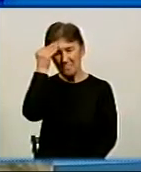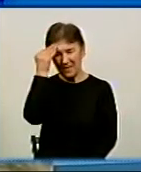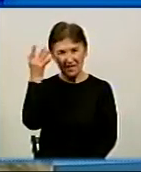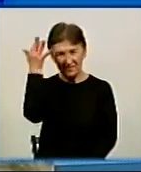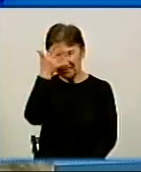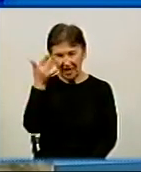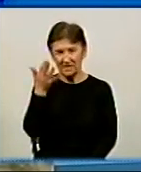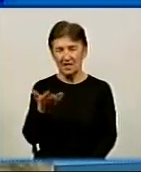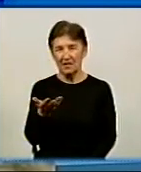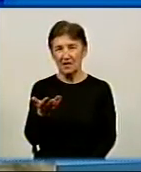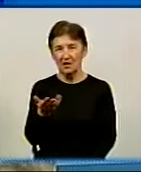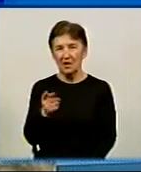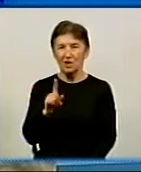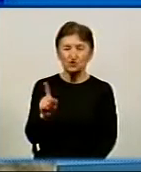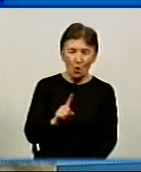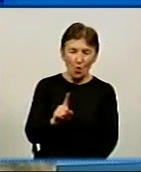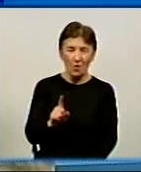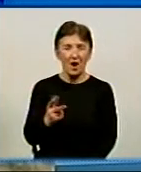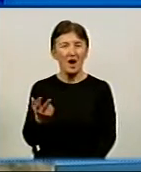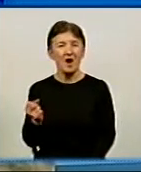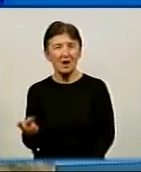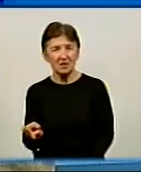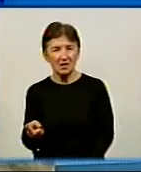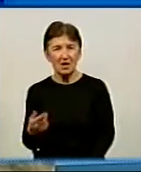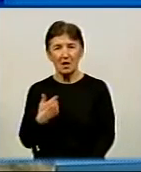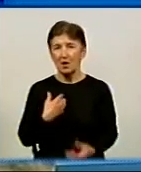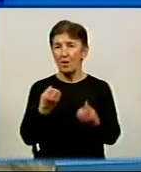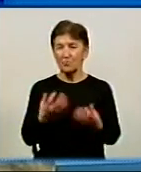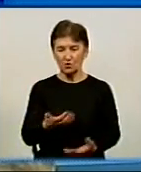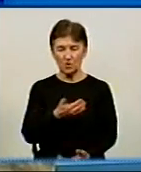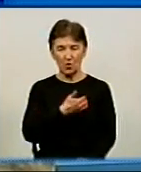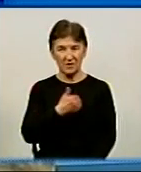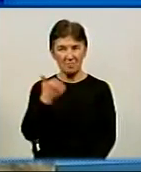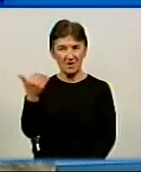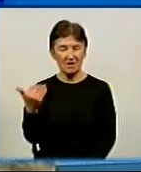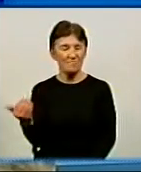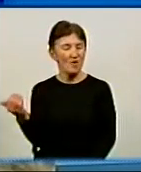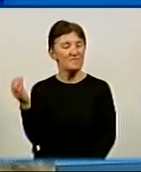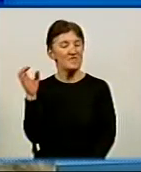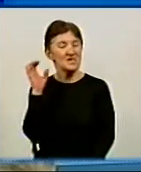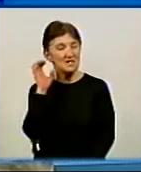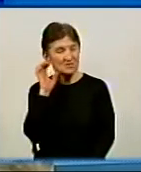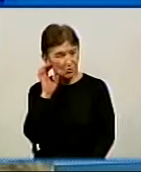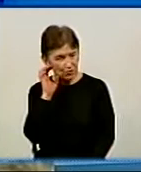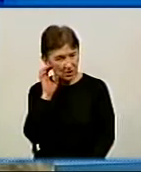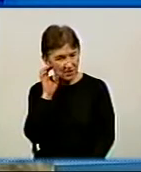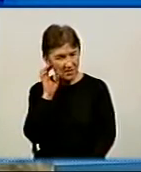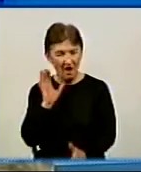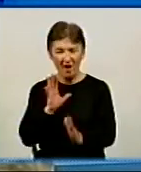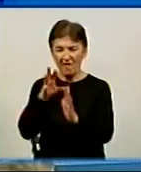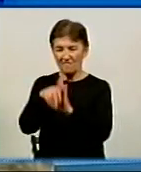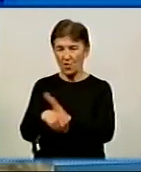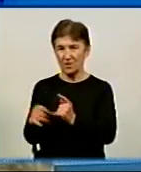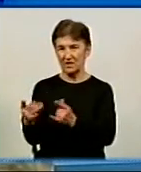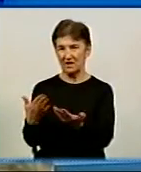религіозні убеждення, хто у нас, що да як. Ми просто хочемо його вислушати, війти в його положення яким-то образом, і потім